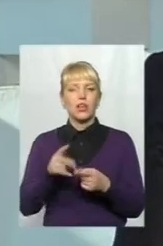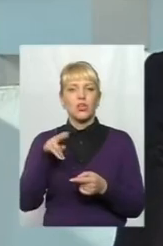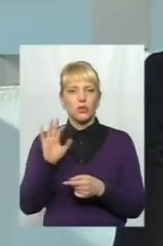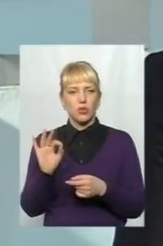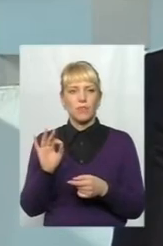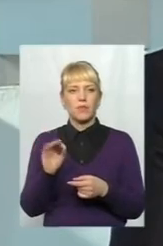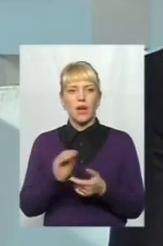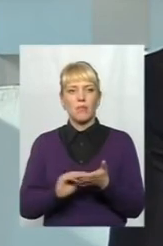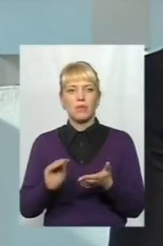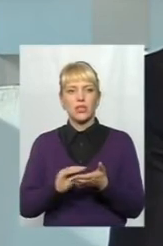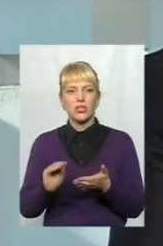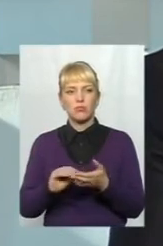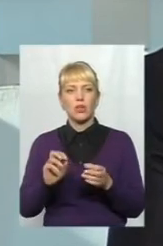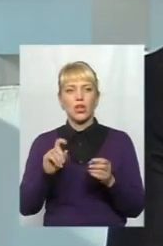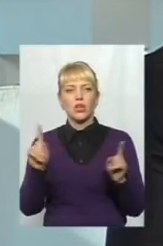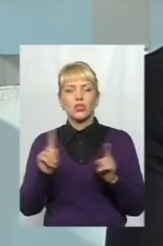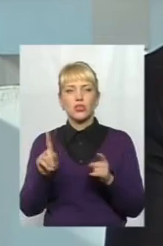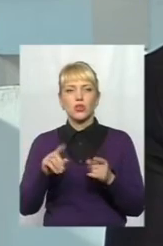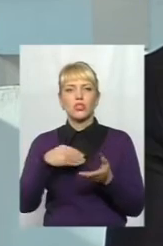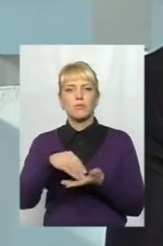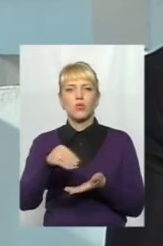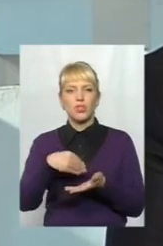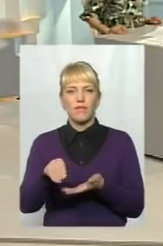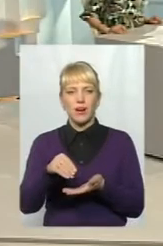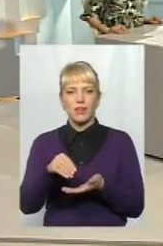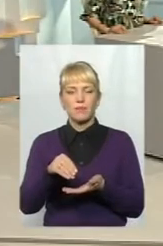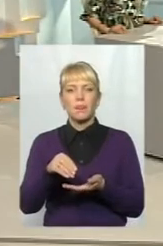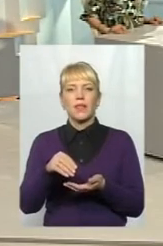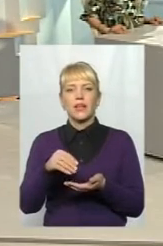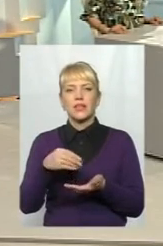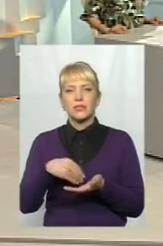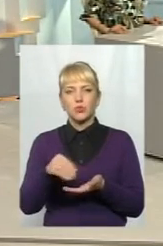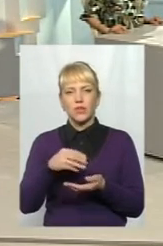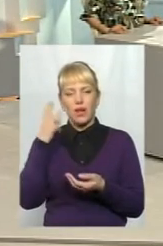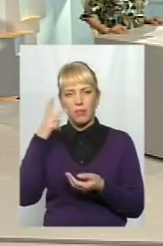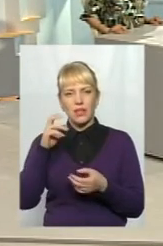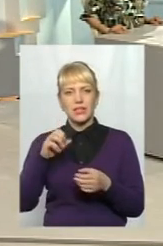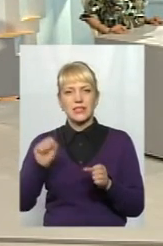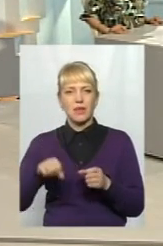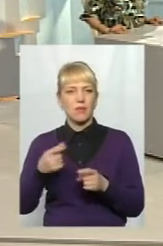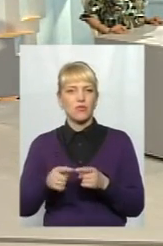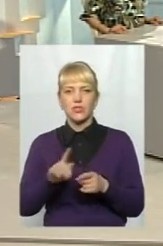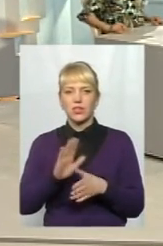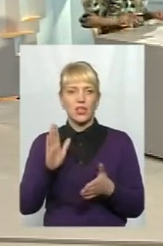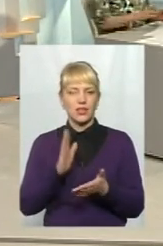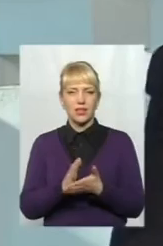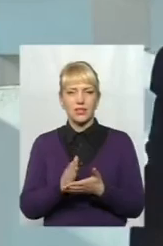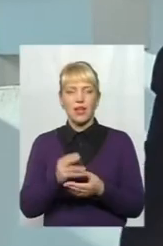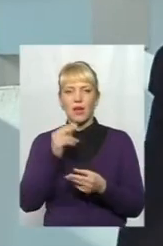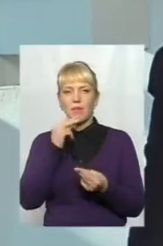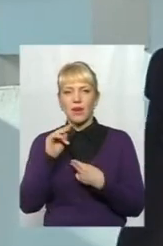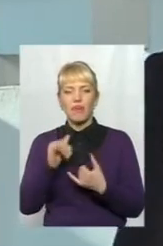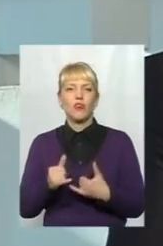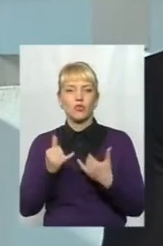пишемо... Просто, що споживай хмельницьке пиво, тому це не є конкурентною перевагою конкретно якогось виробника. Я так